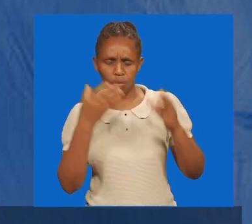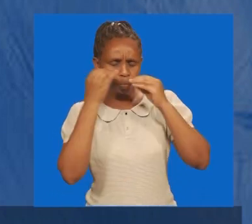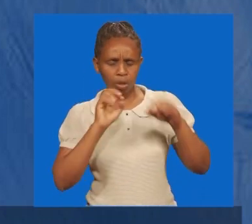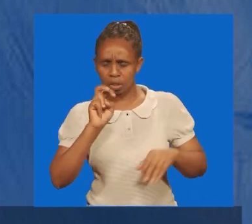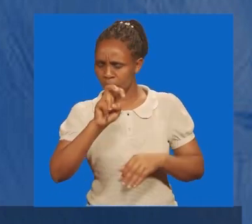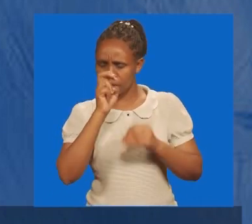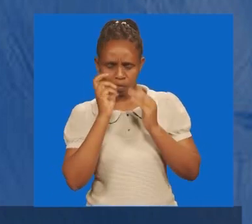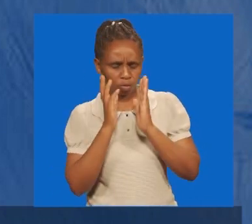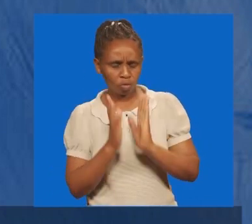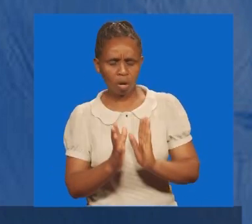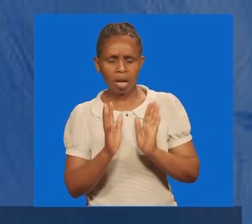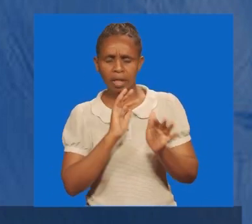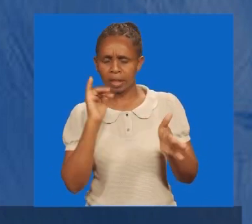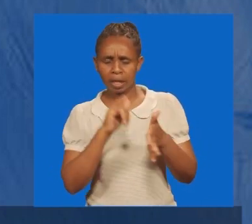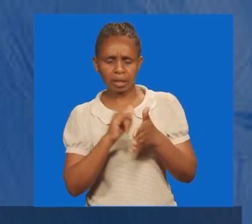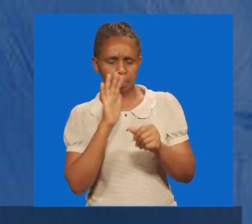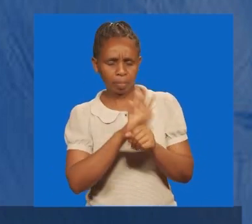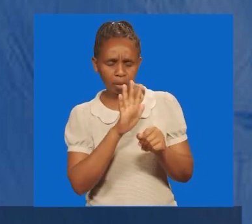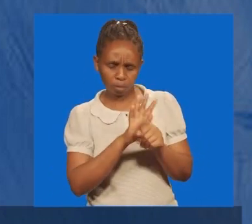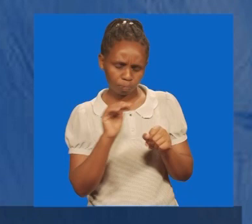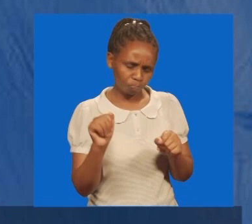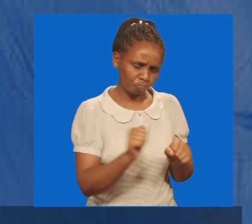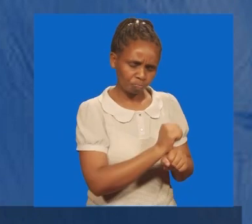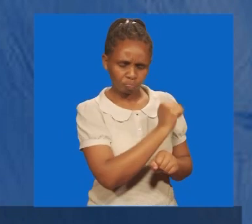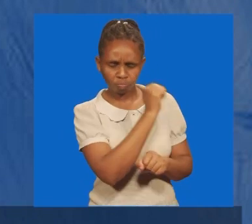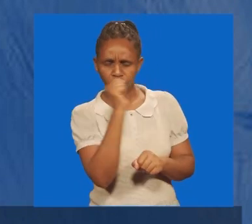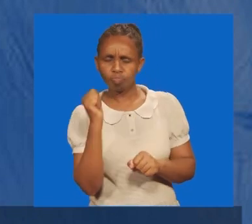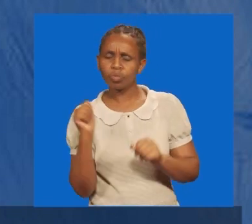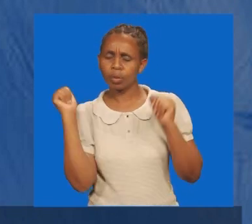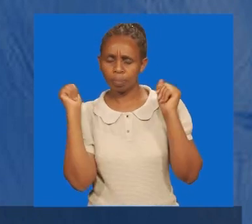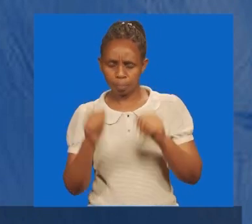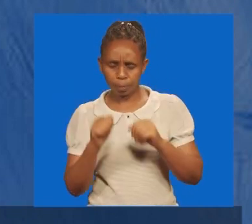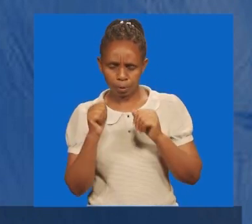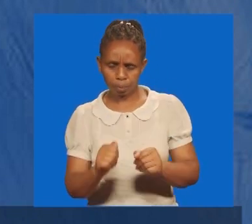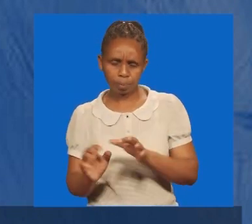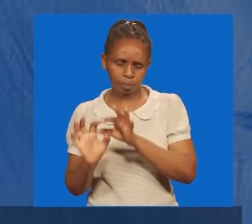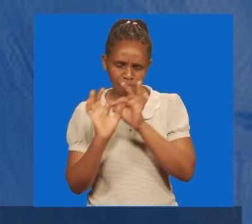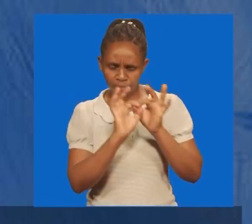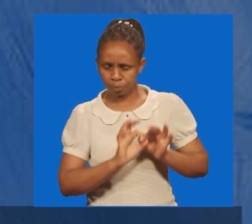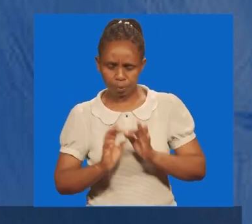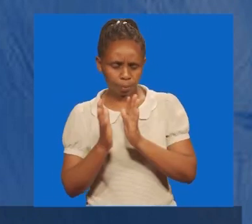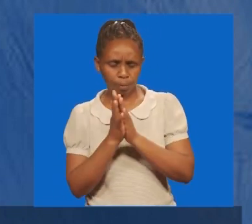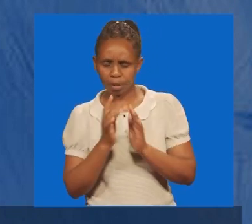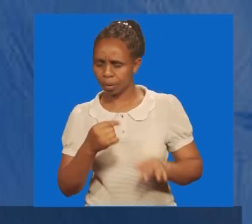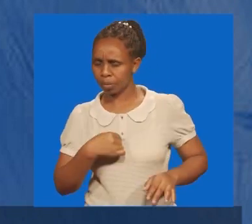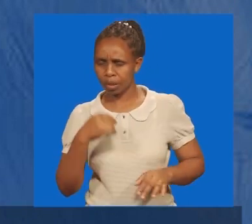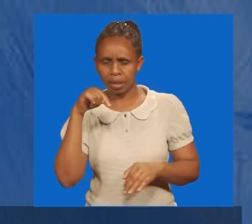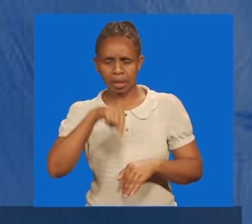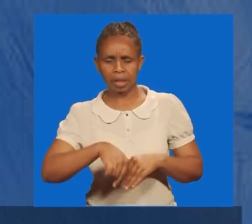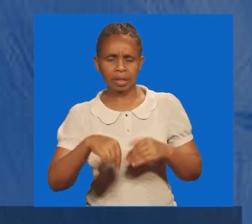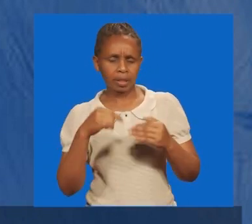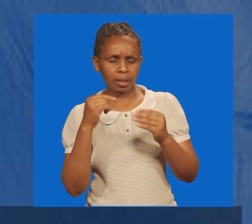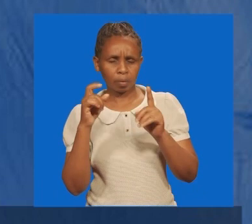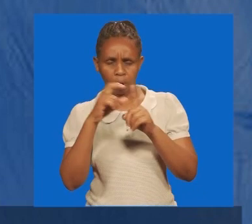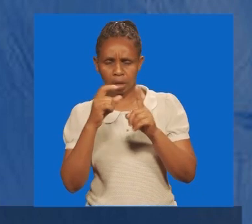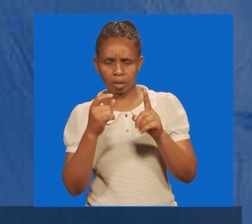mtazamaji, na jua ya kwamba, kuna wengi wa meamuka, diposa wakaweze kushirikiana nami, katika semu hii,